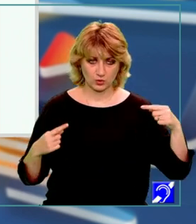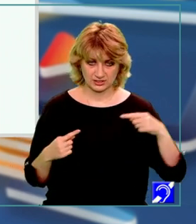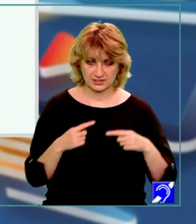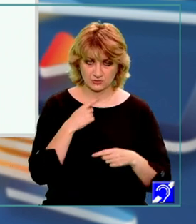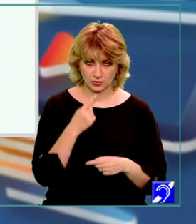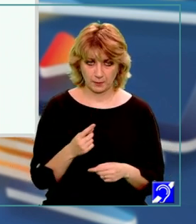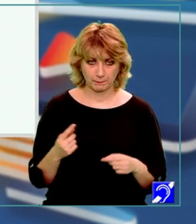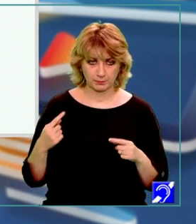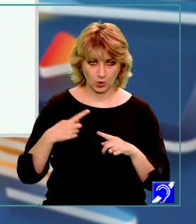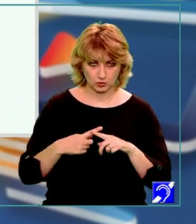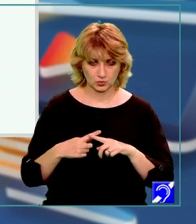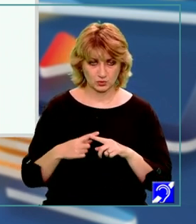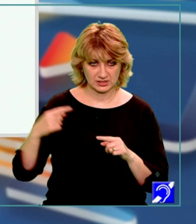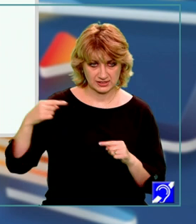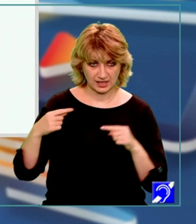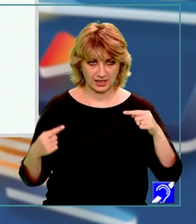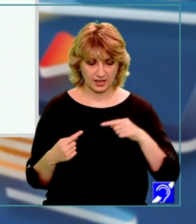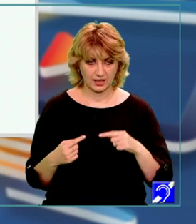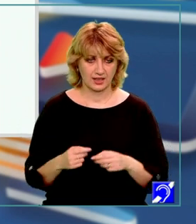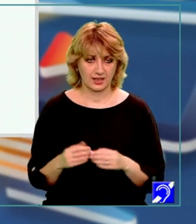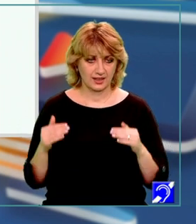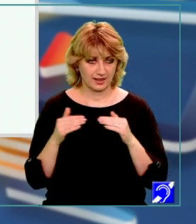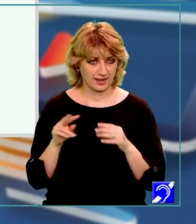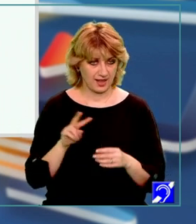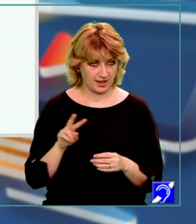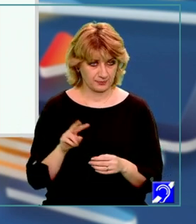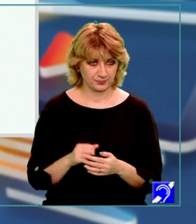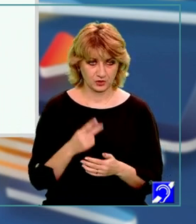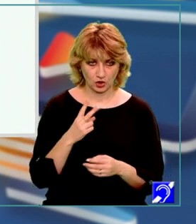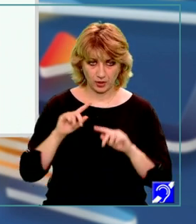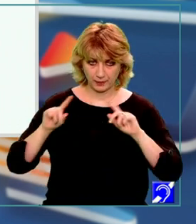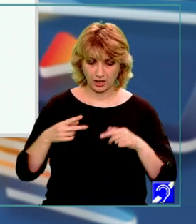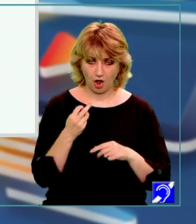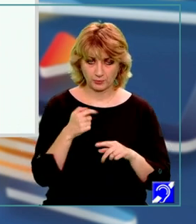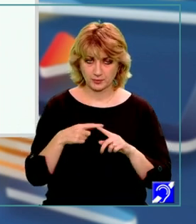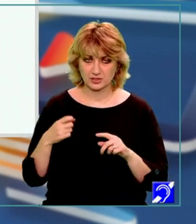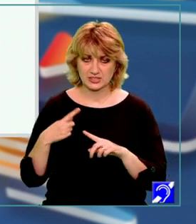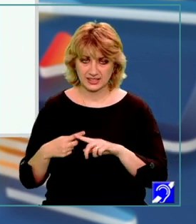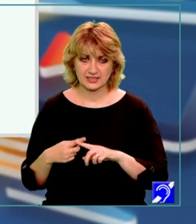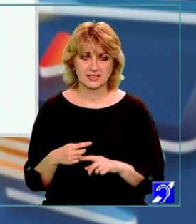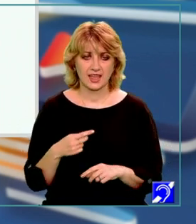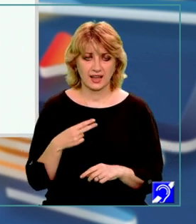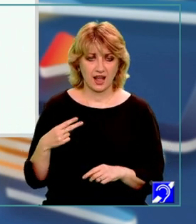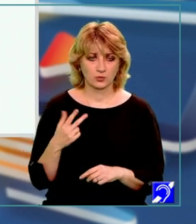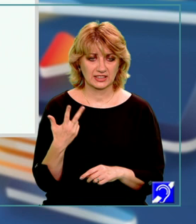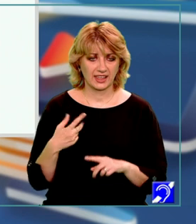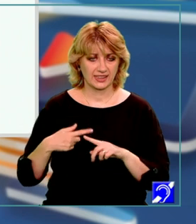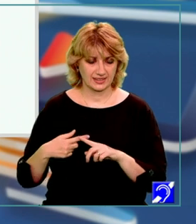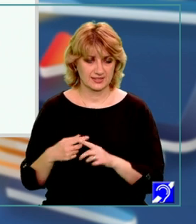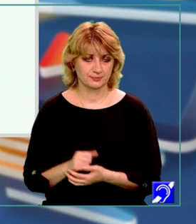spune produsul mezilor este egal cu produsul extremilor adică 2 pe lângă 8 minus X este egal cu